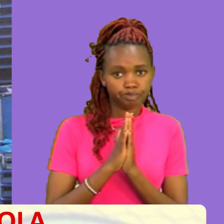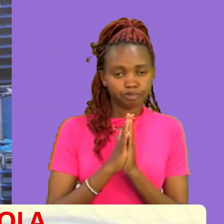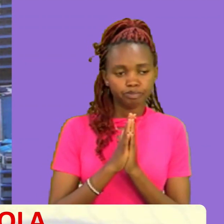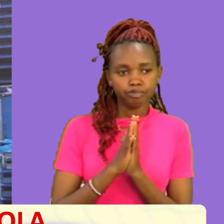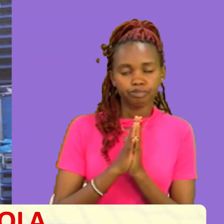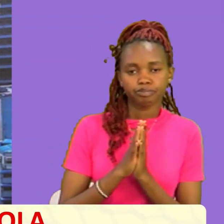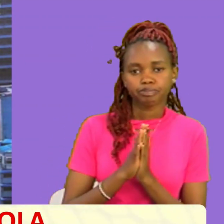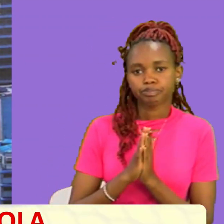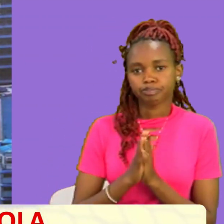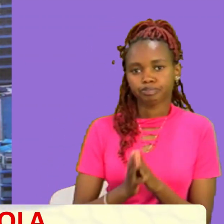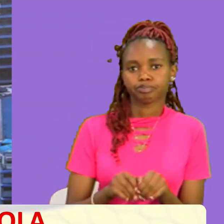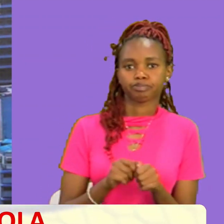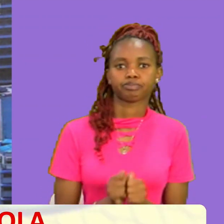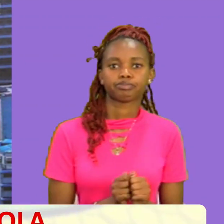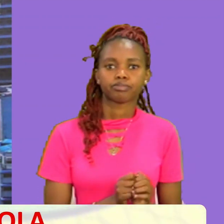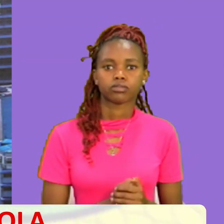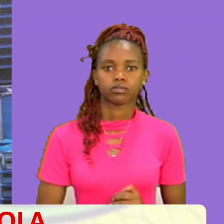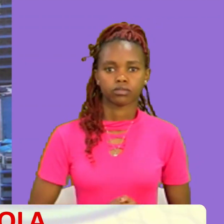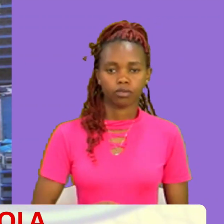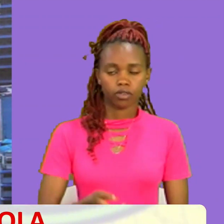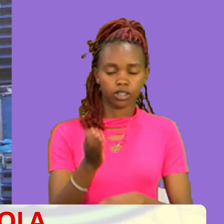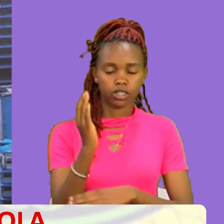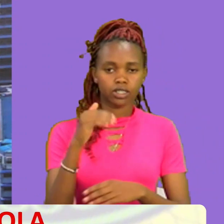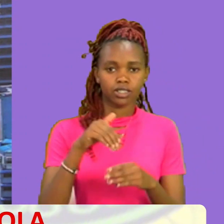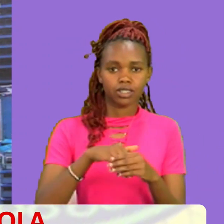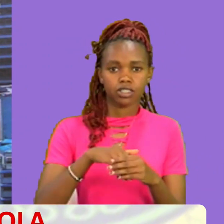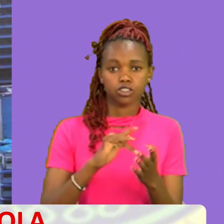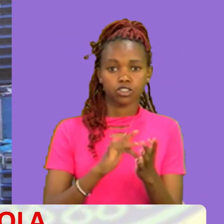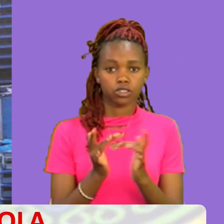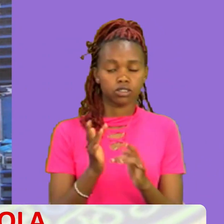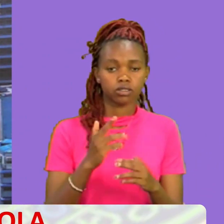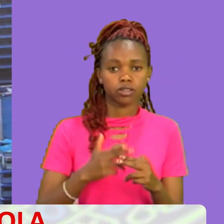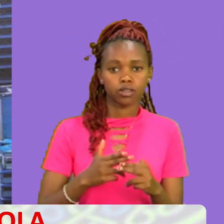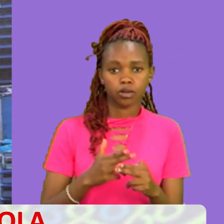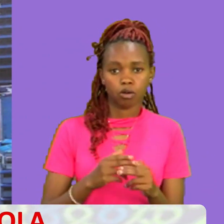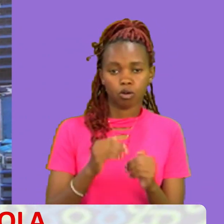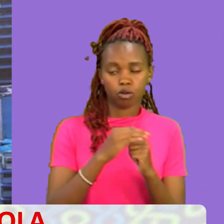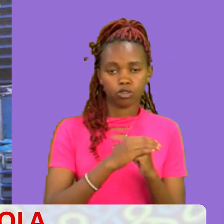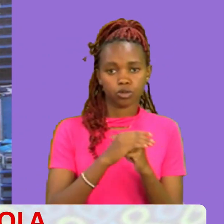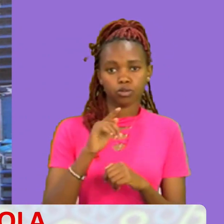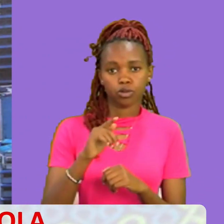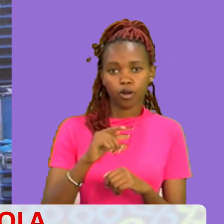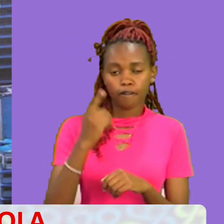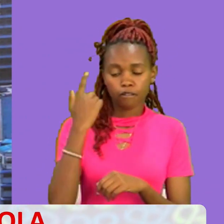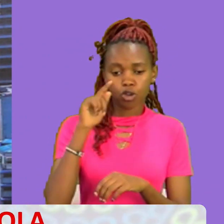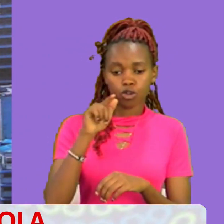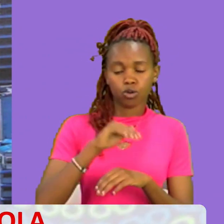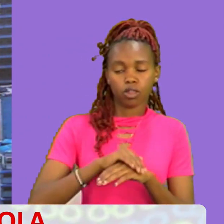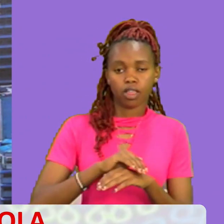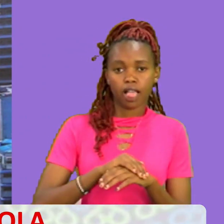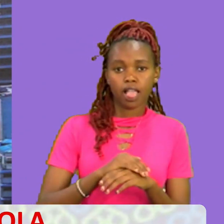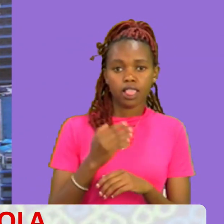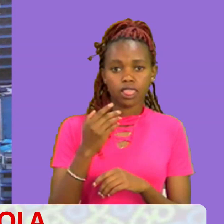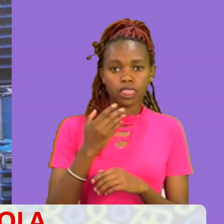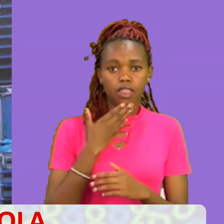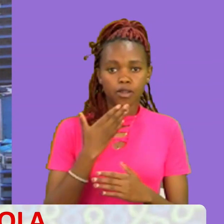mba program yetu ikaweze kuenda shuari Baba katika jina la yesu Tula kutukuzo kwa kwa ni mwema Asante kwa nema yako,